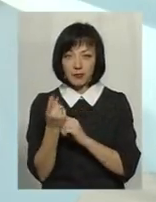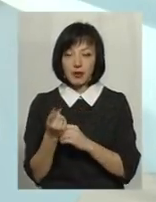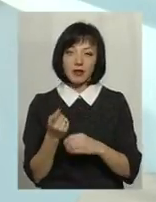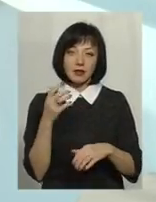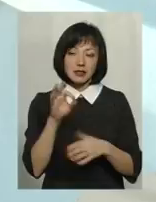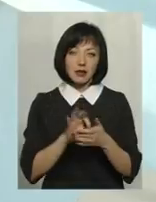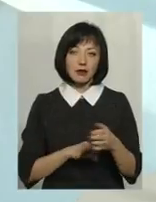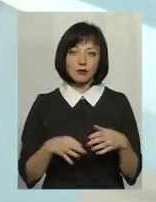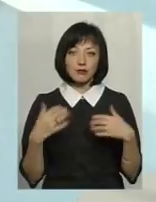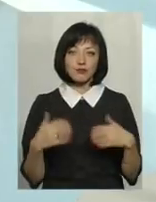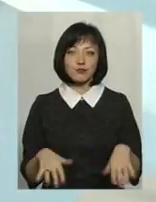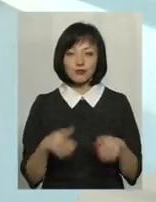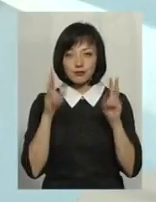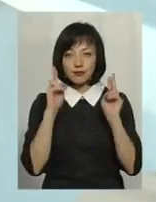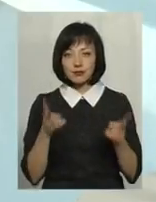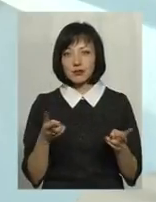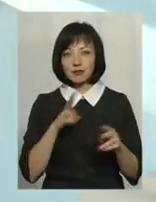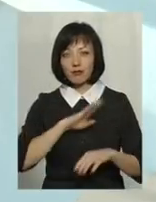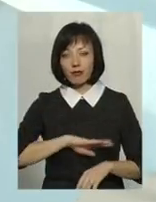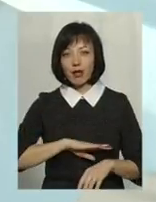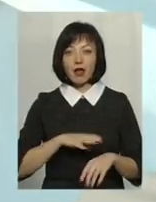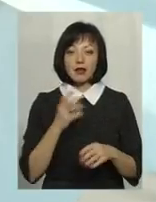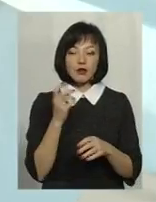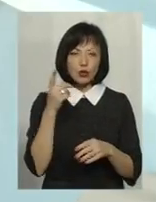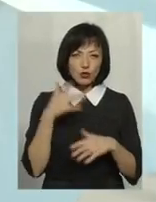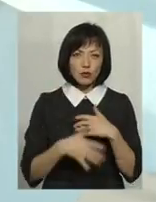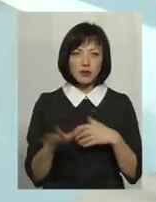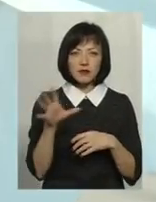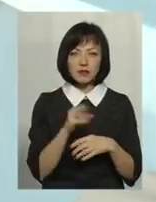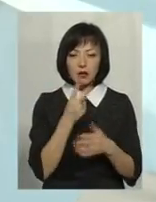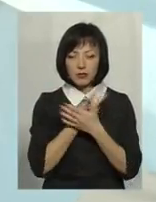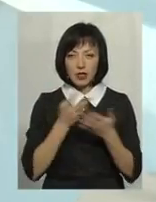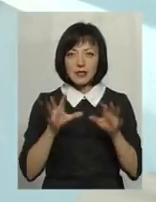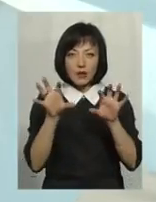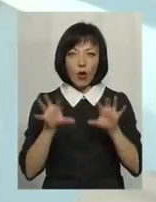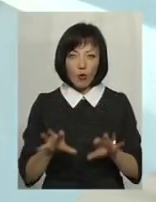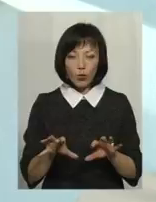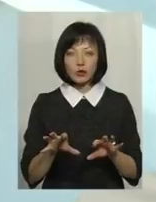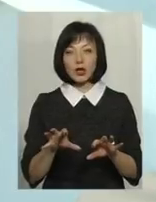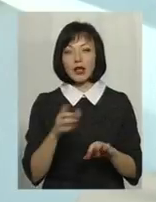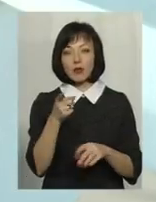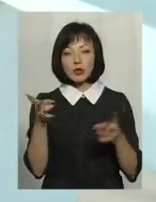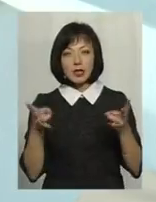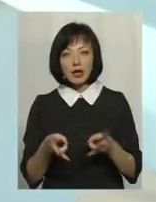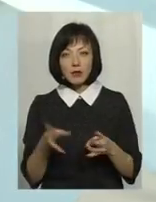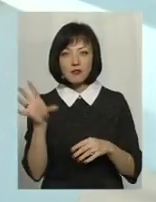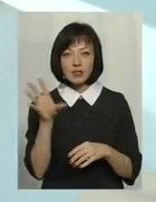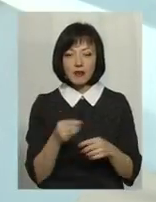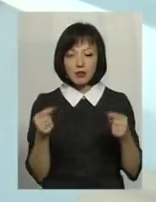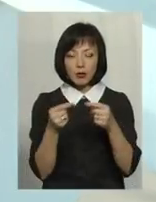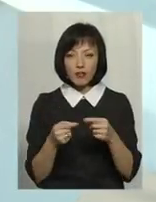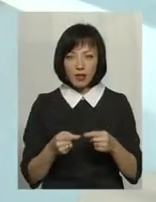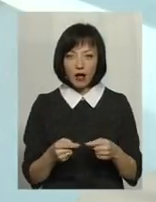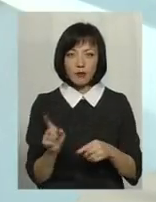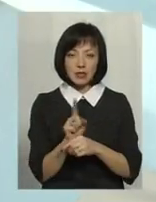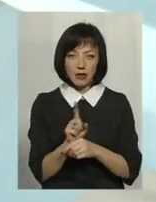опускаються руки, тому що він розуміє, що йому треба так, вивезти все в легальну площину. Так. Йому треба, щоб все відповідало